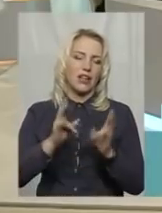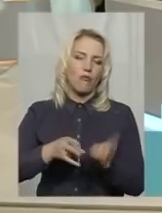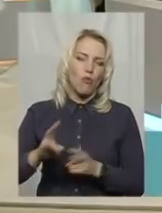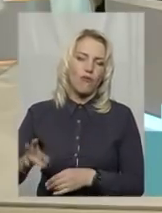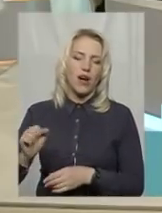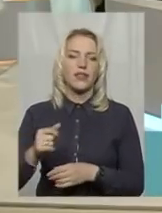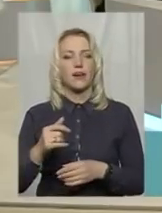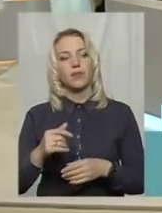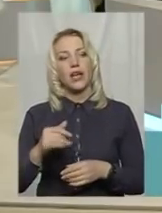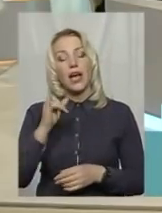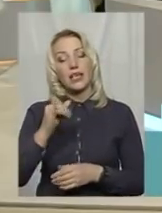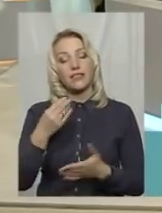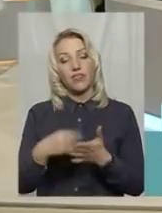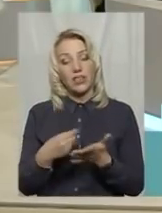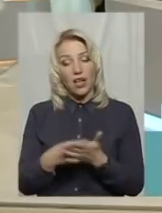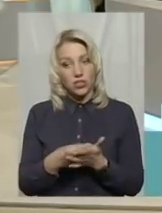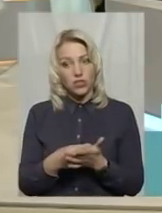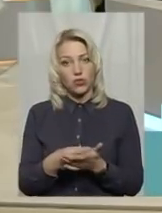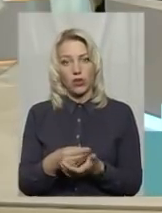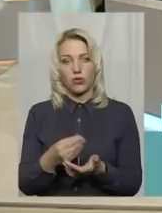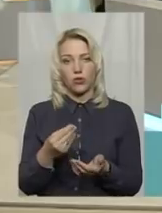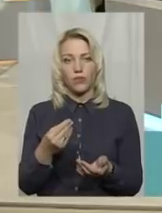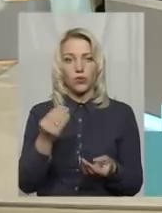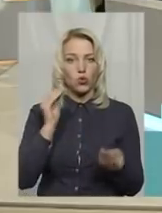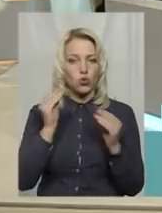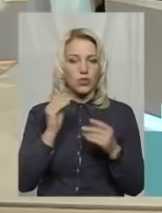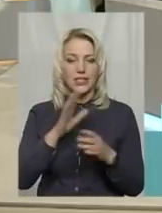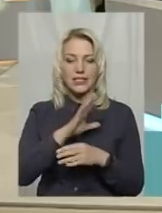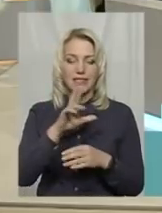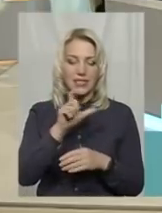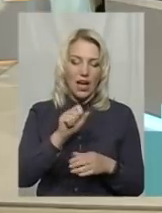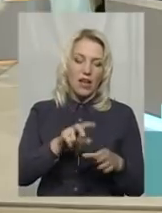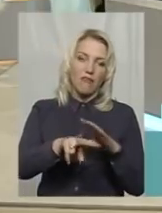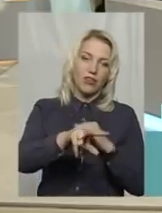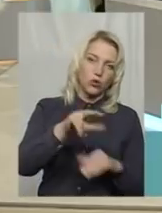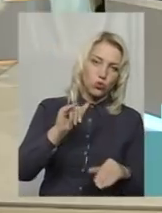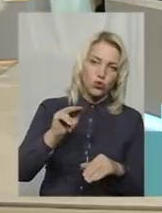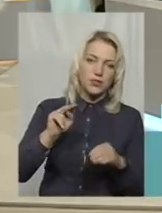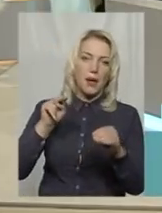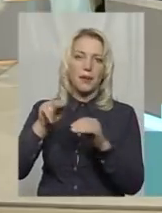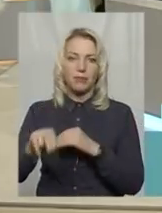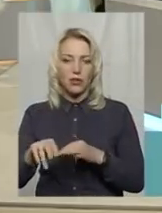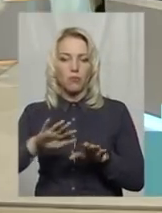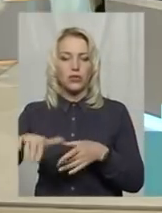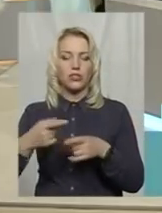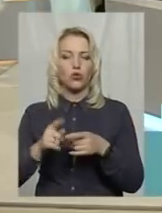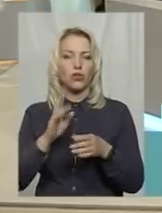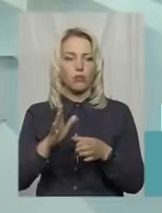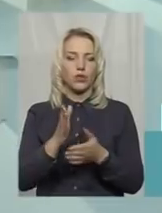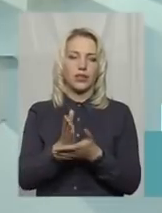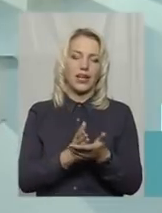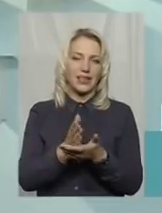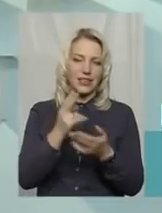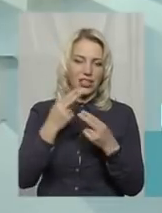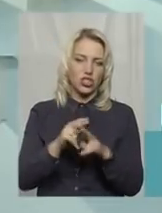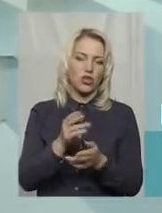З фінансової точки зору, це, де хіба що, оплата за відключення і підключення після того, як людина проведе технічне обслуговування і